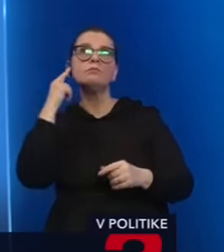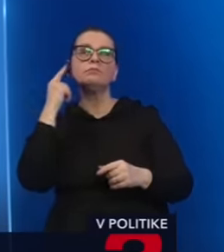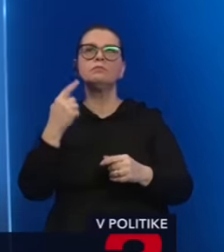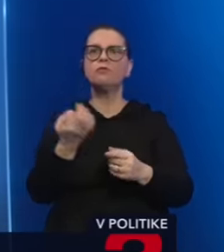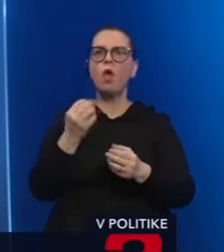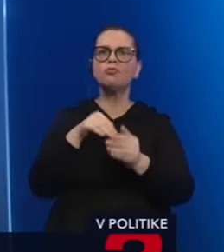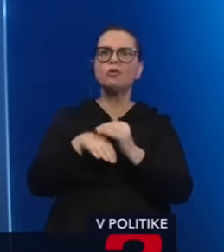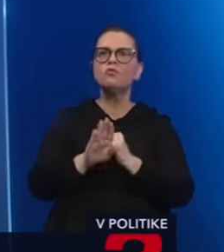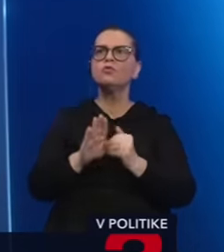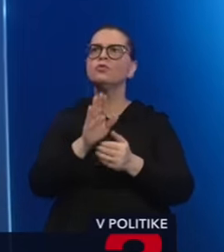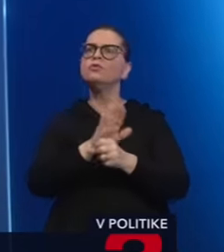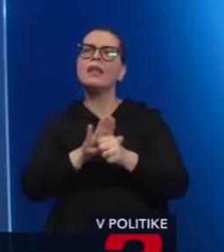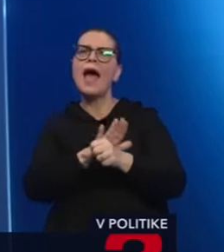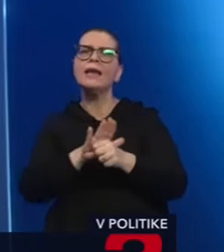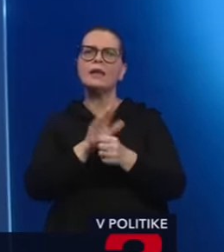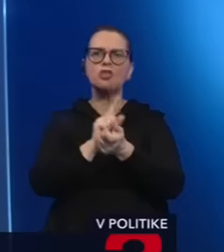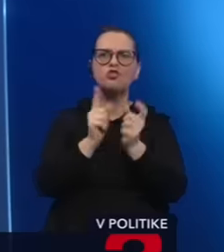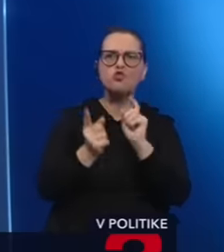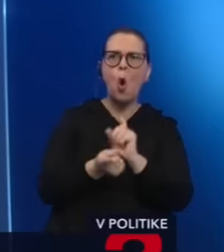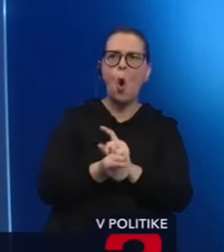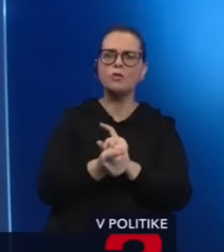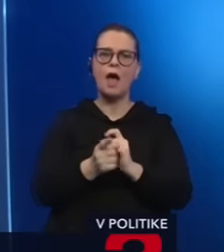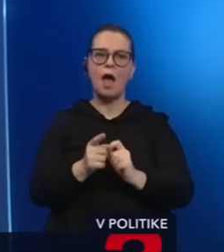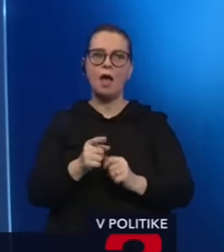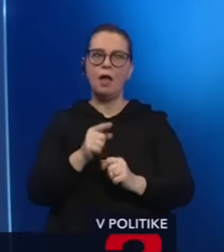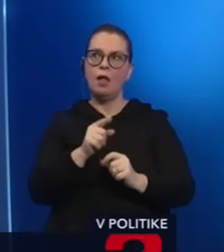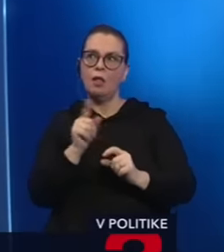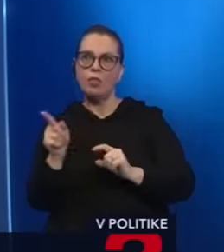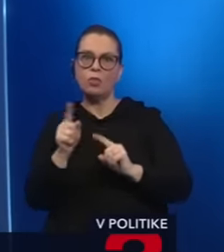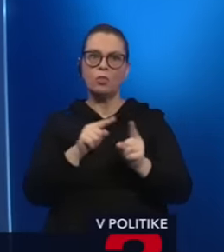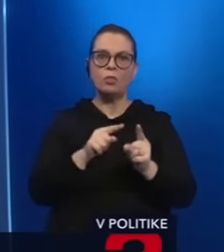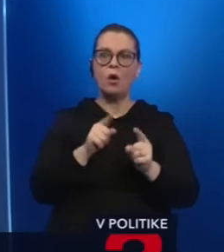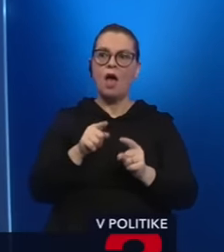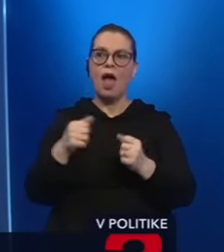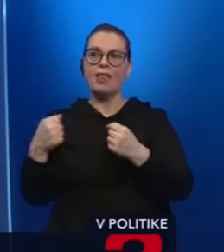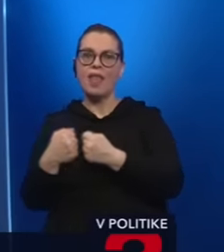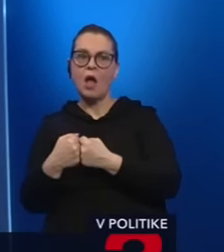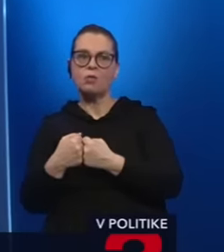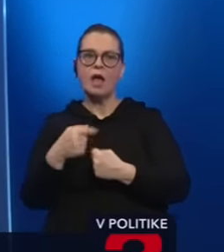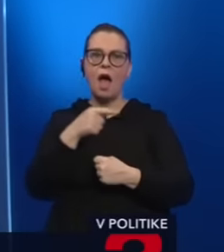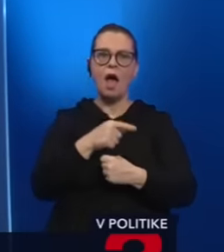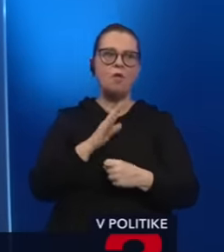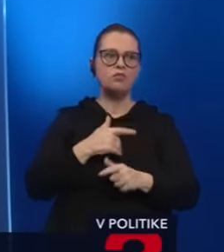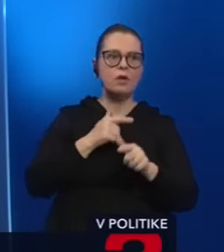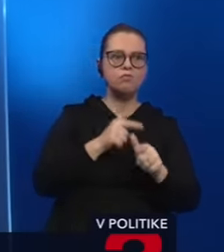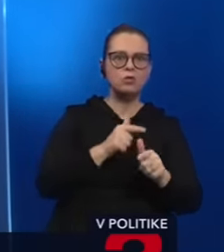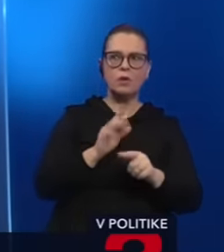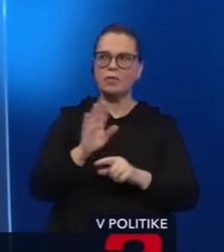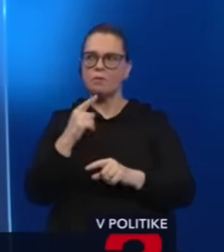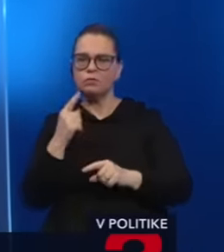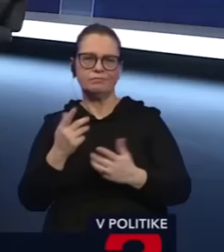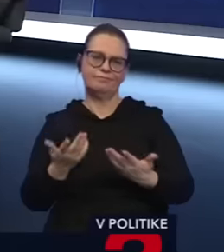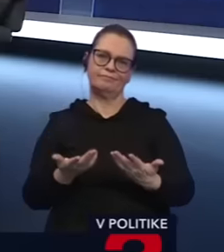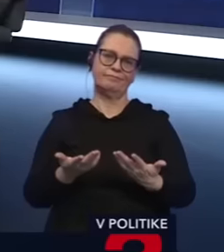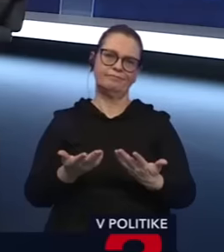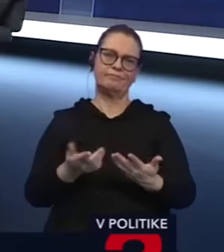Pellegriniho. Toto môžem vylúčiť. Poprvé, nehoda je, myslím si, tiež súčasť už